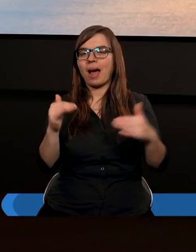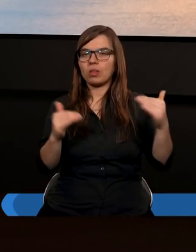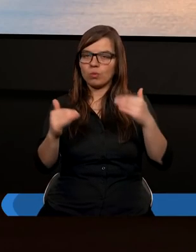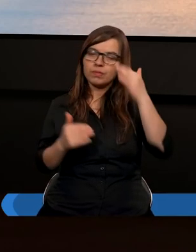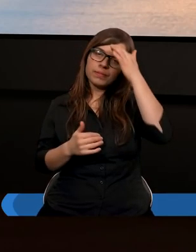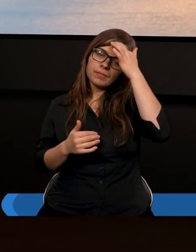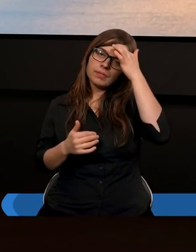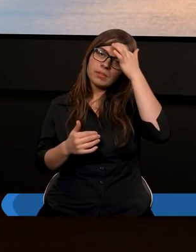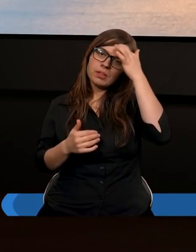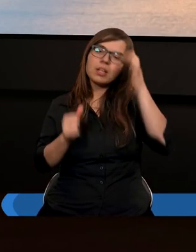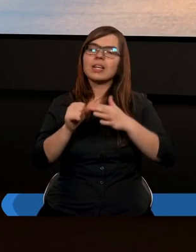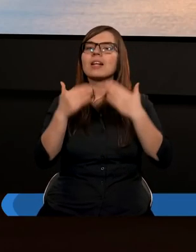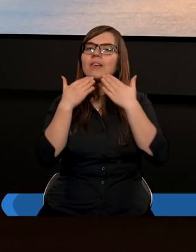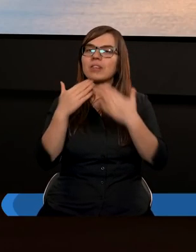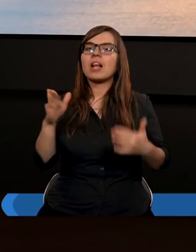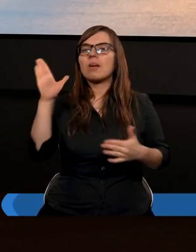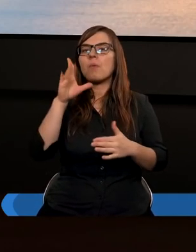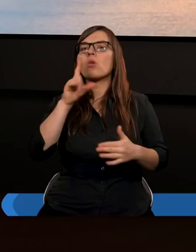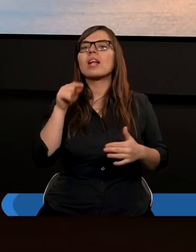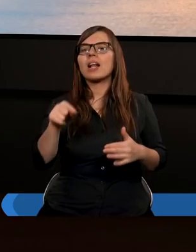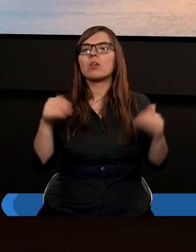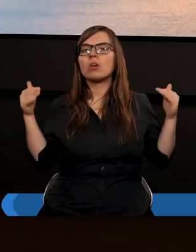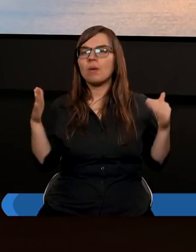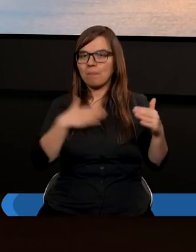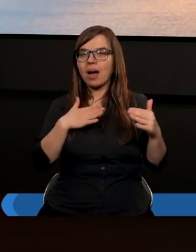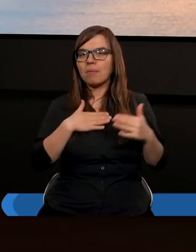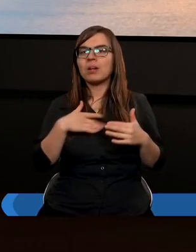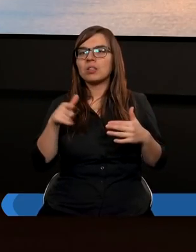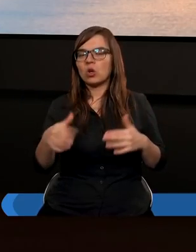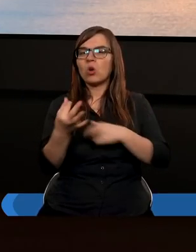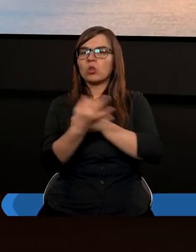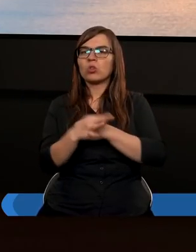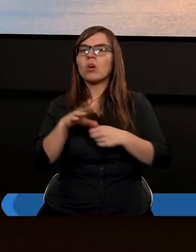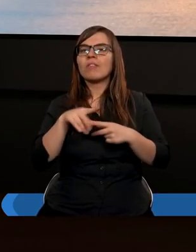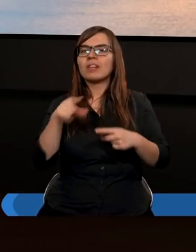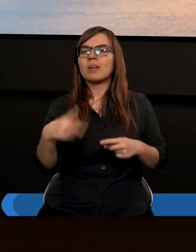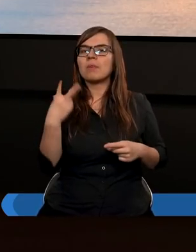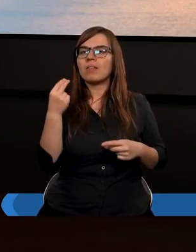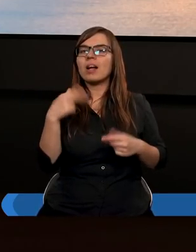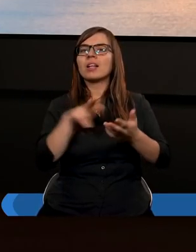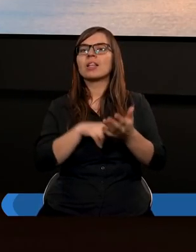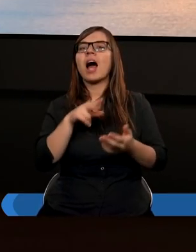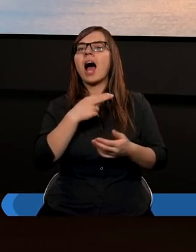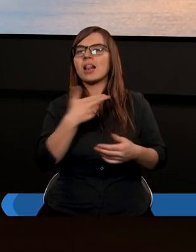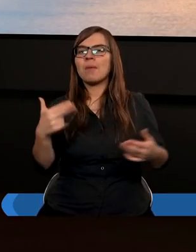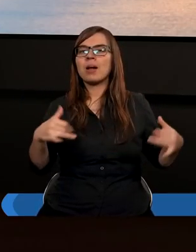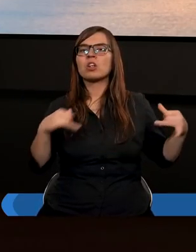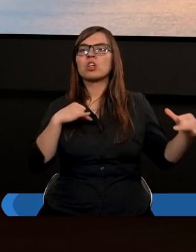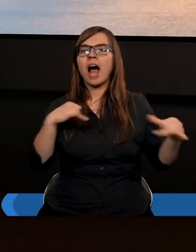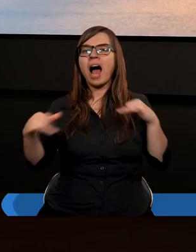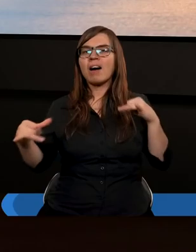Ja jestem bardzo wdzięczny Bogu za to, że mamy teraz to studium w tym kwartale na temat szafarstwa